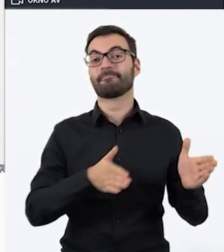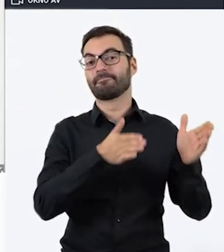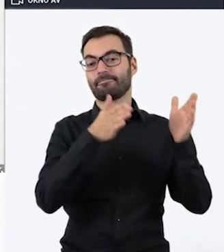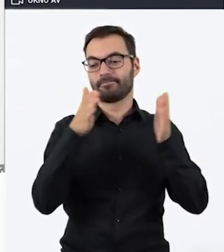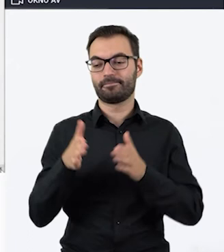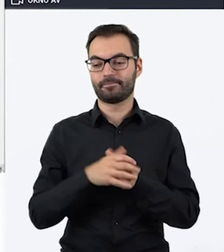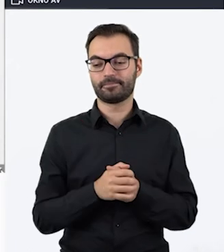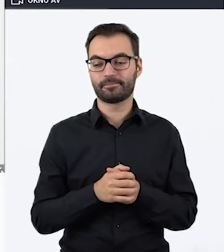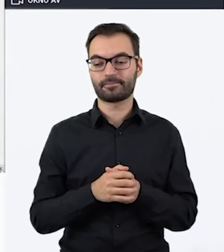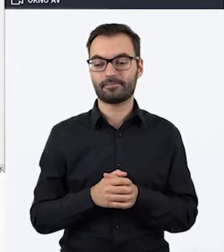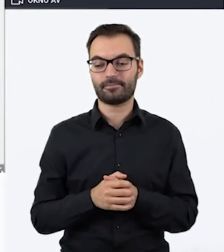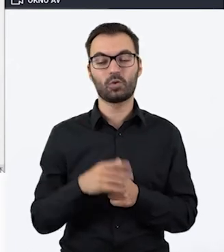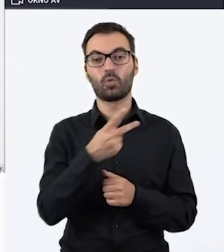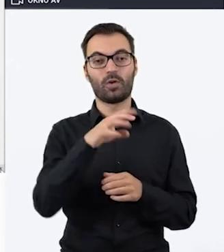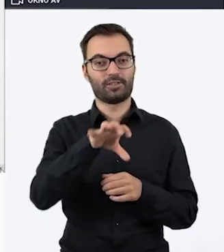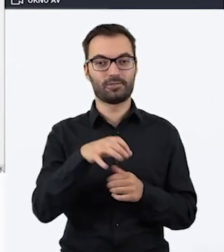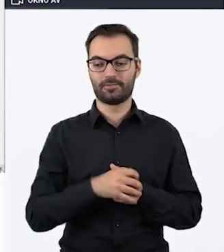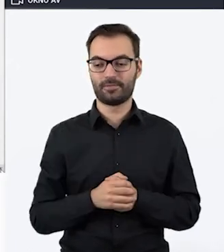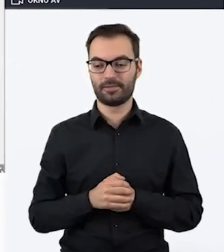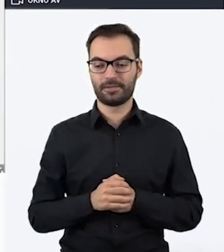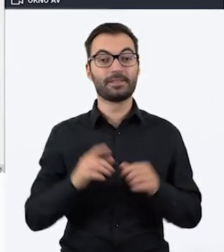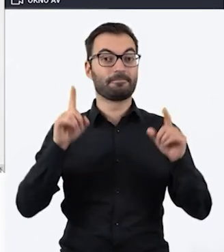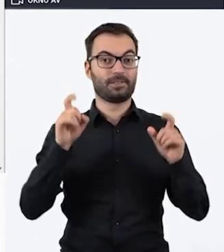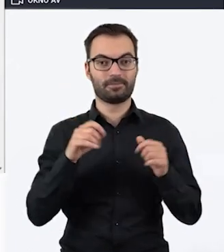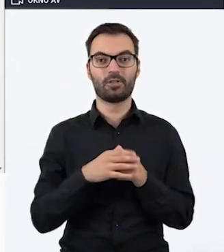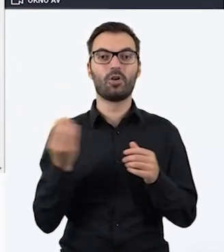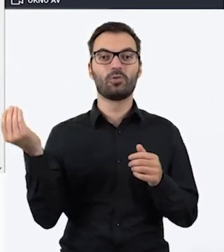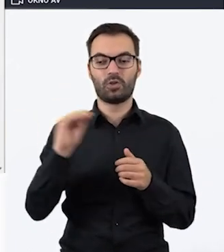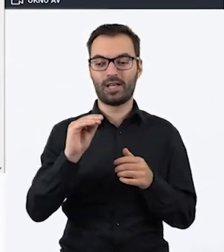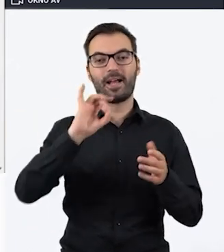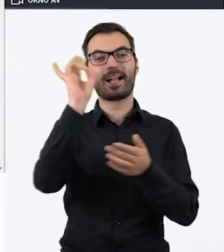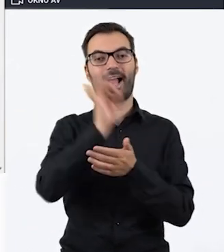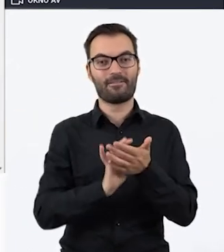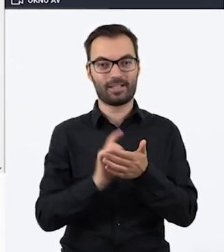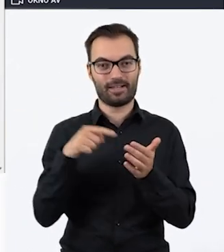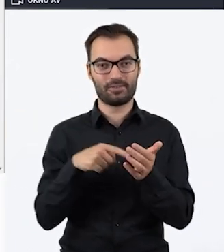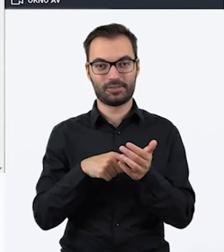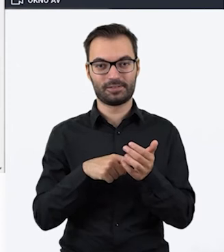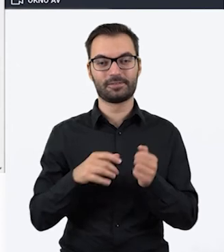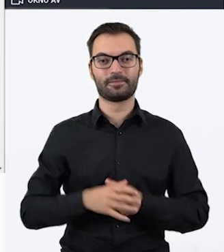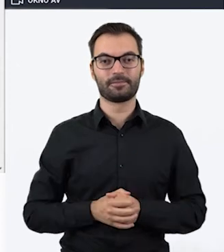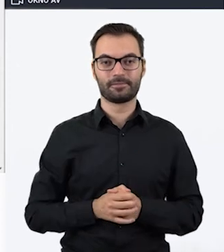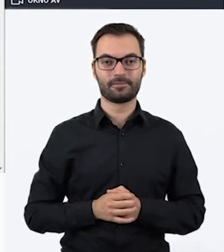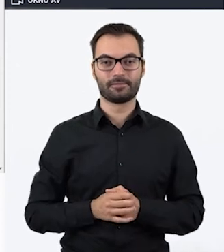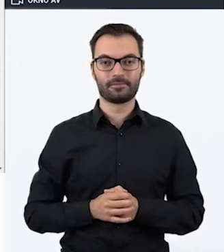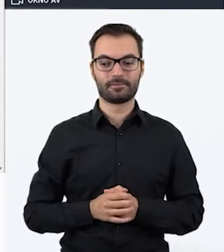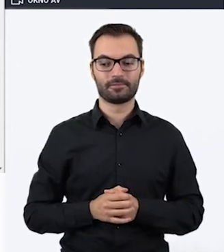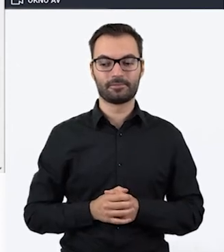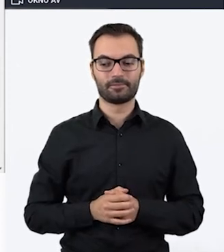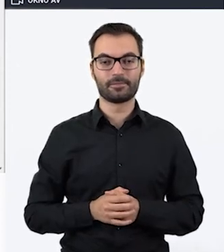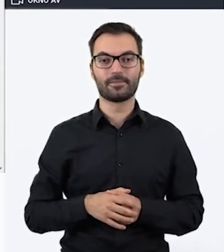takim razie tutaj do tej sekcji drugiej, czyli zaczynamy. Dodajemy tutaj te grafiki, które sobie znaleźliśmy wcześniej,